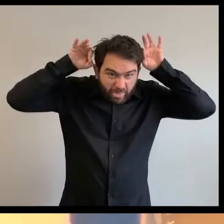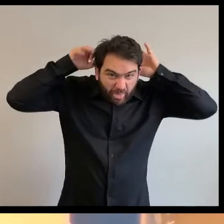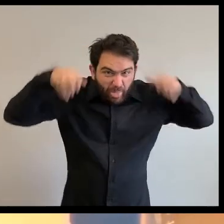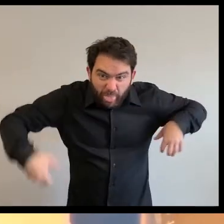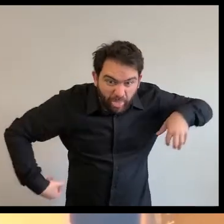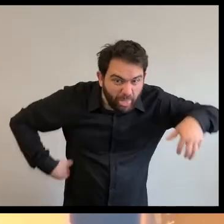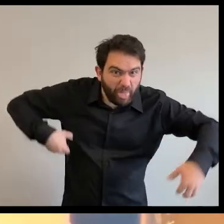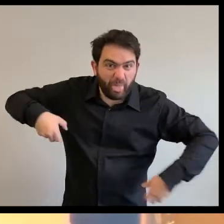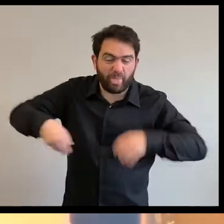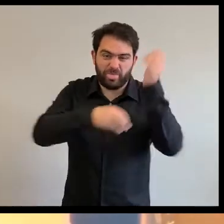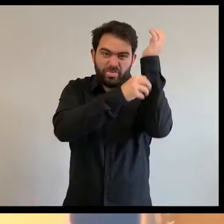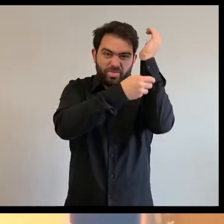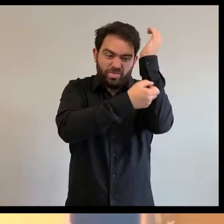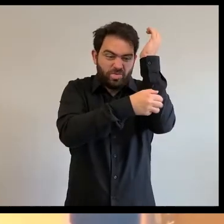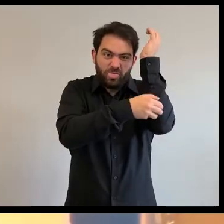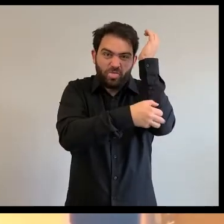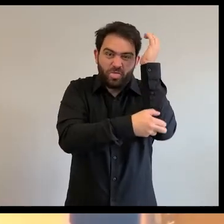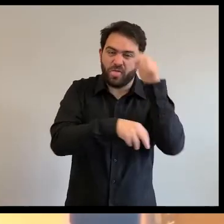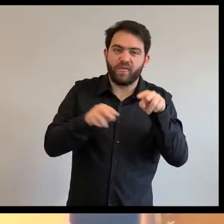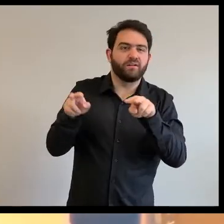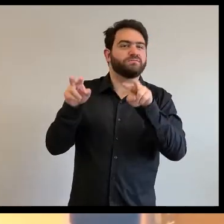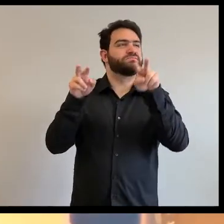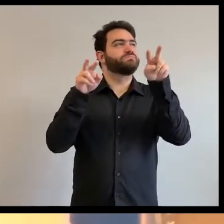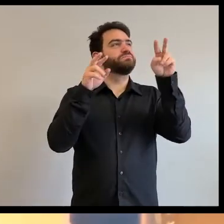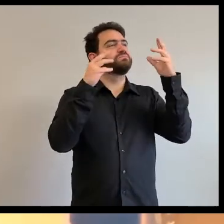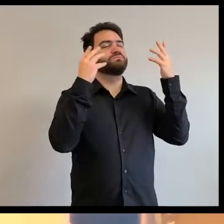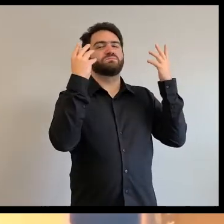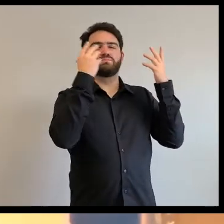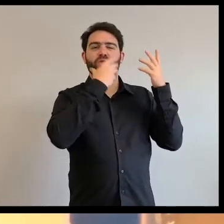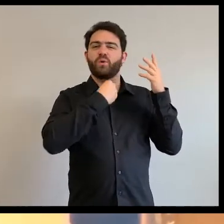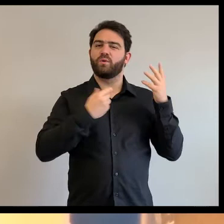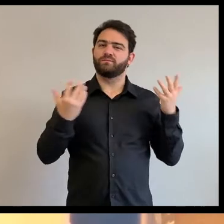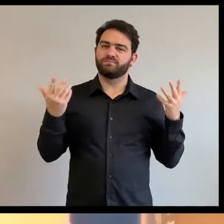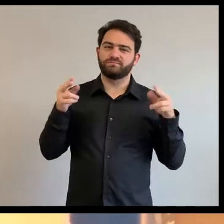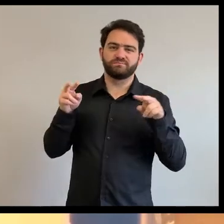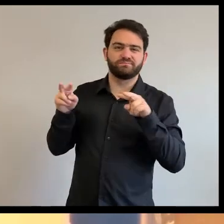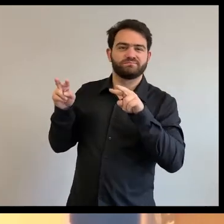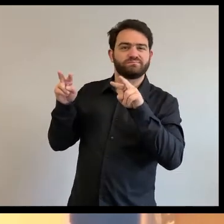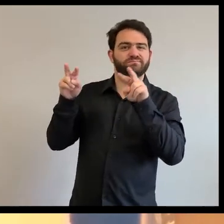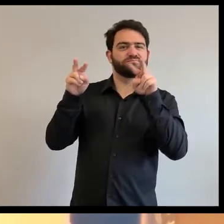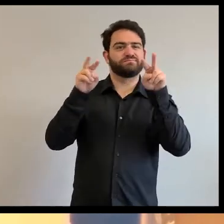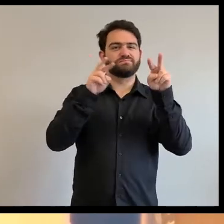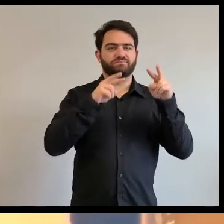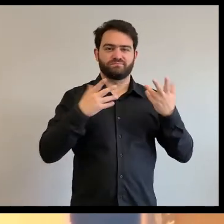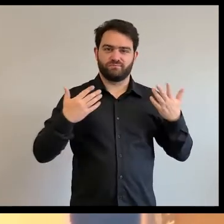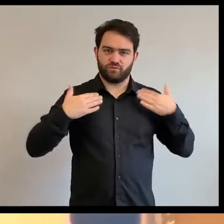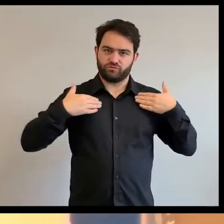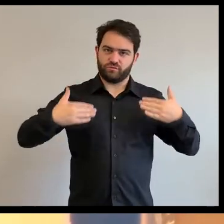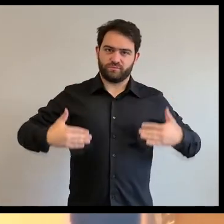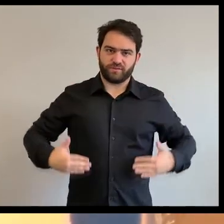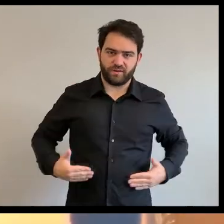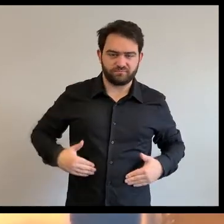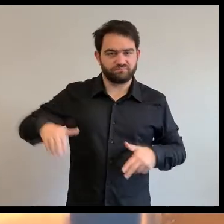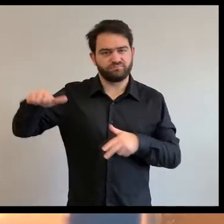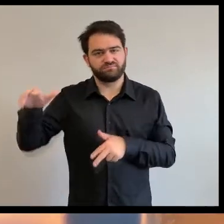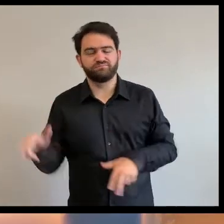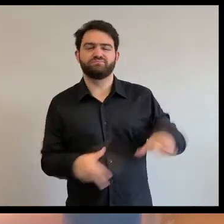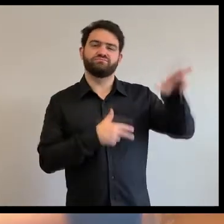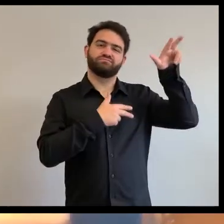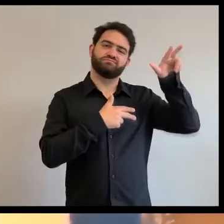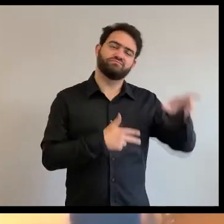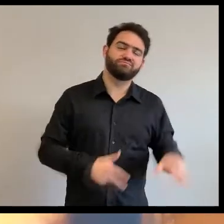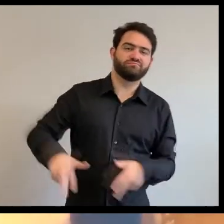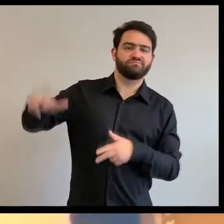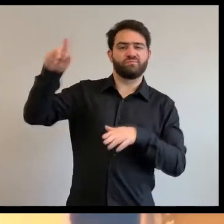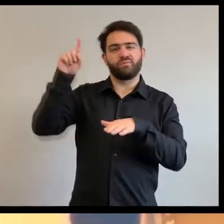formules, des saraignées. Tous, ils vivaient tranquilles. Un jour, il y des hommes